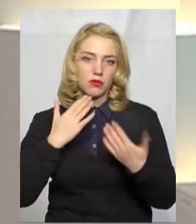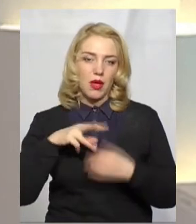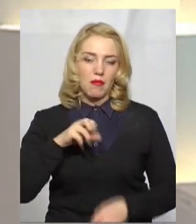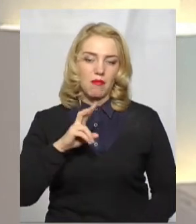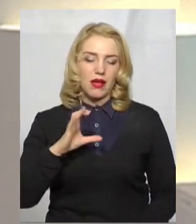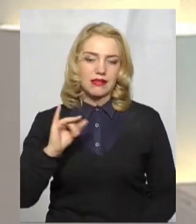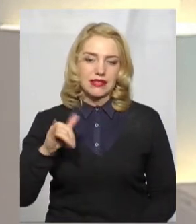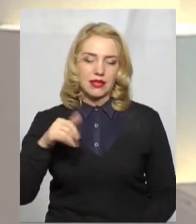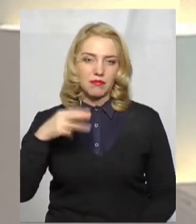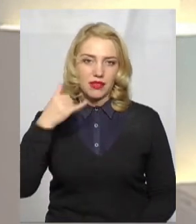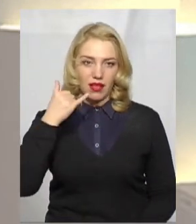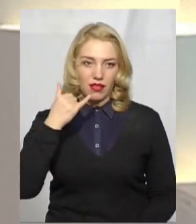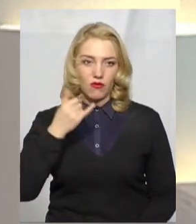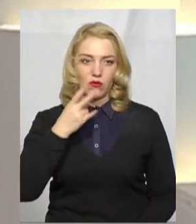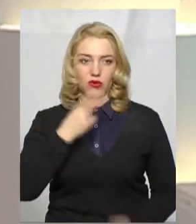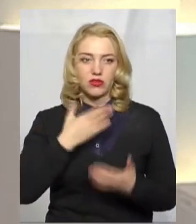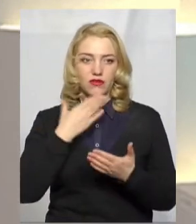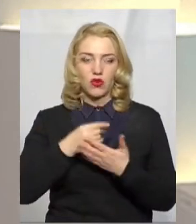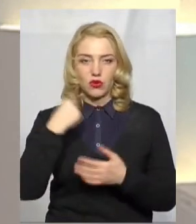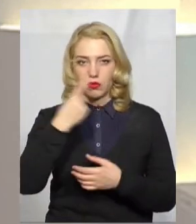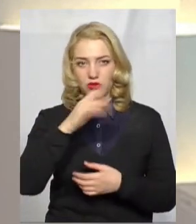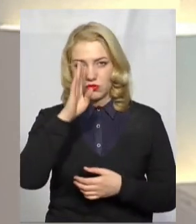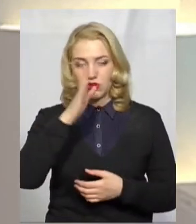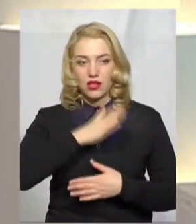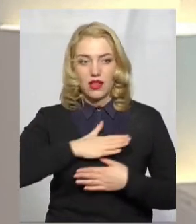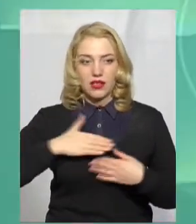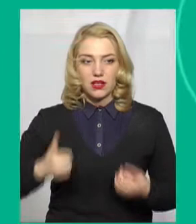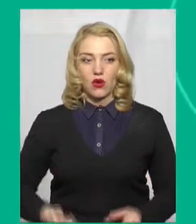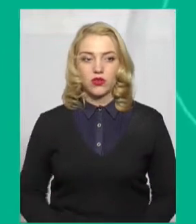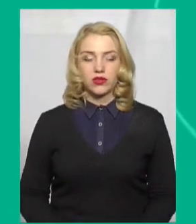телефоном. Показувати своє обличчя він не захотів.